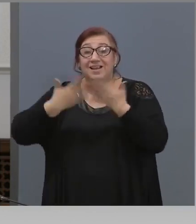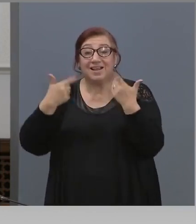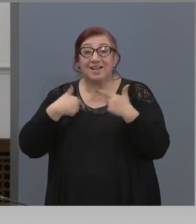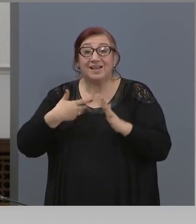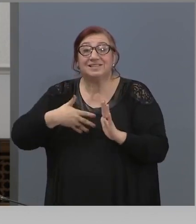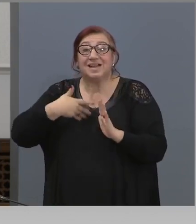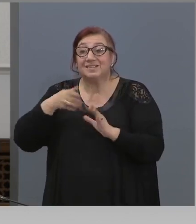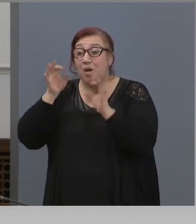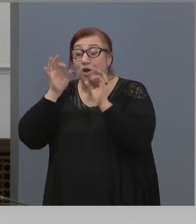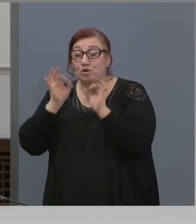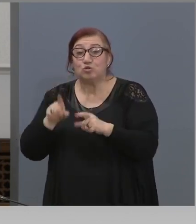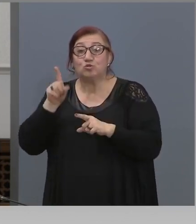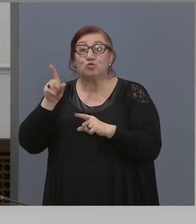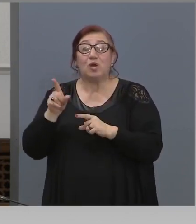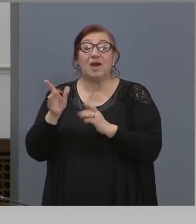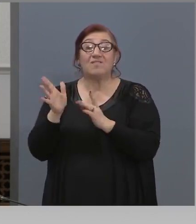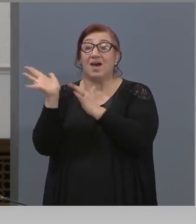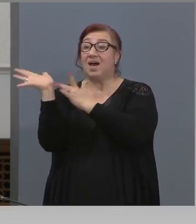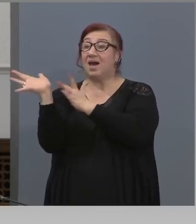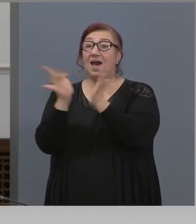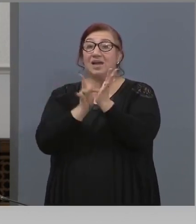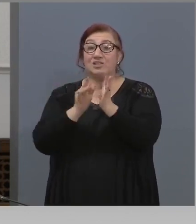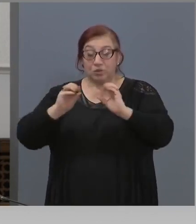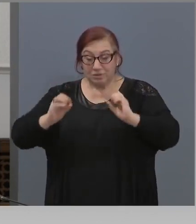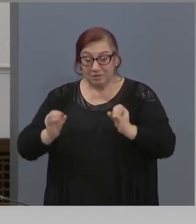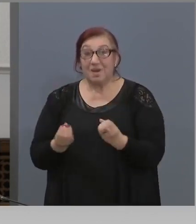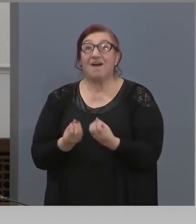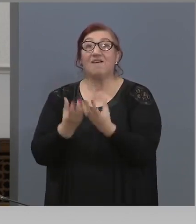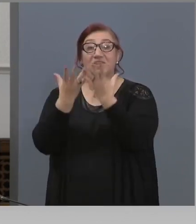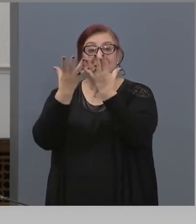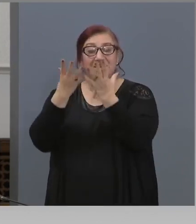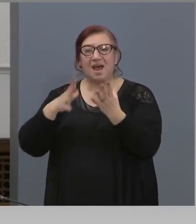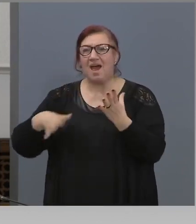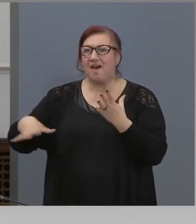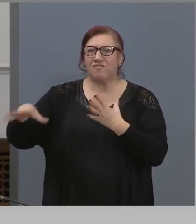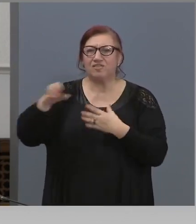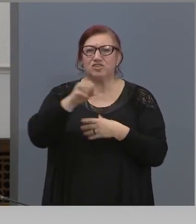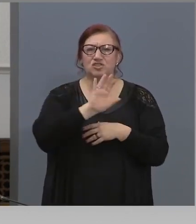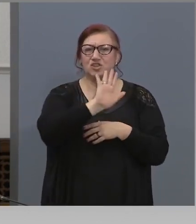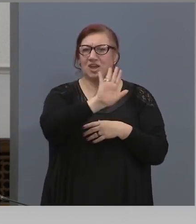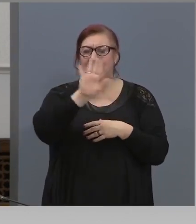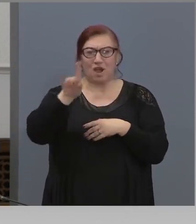тога е възкръснал. И всички негови приятели, врагове,